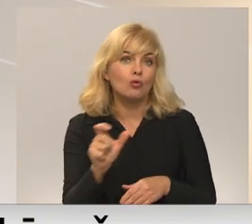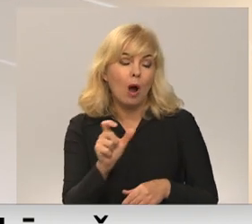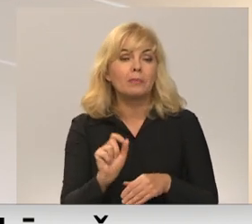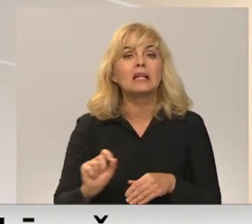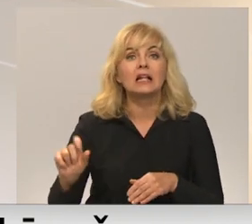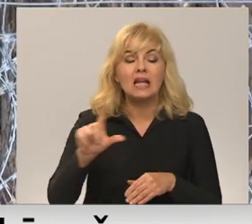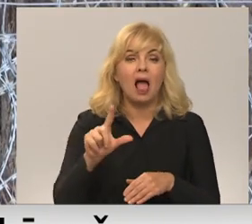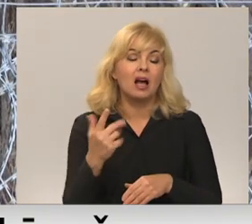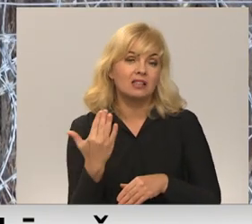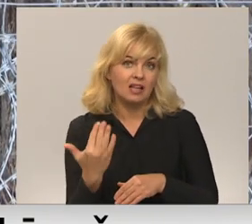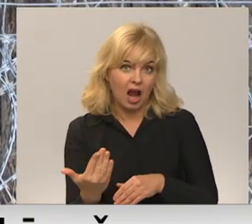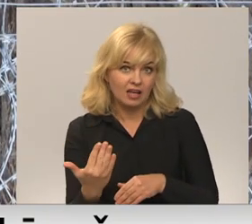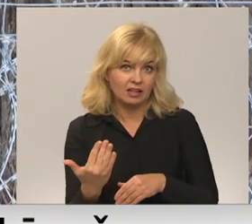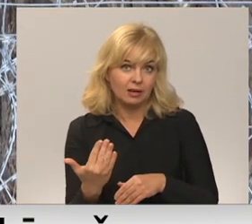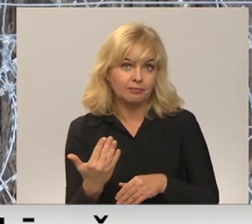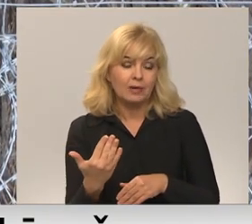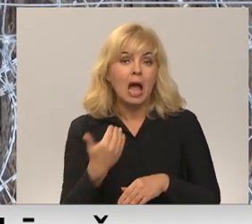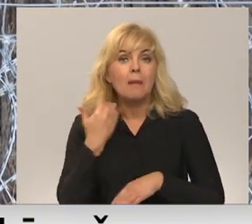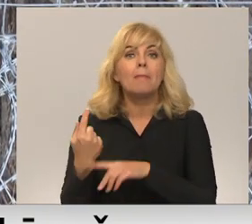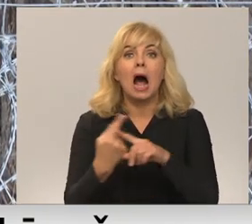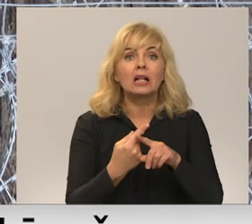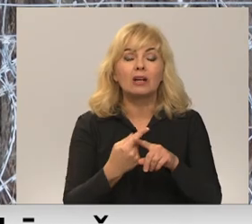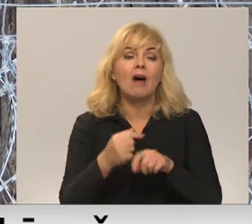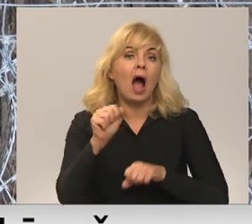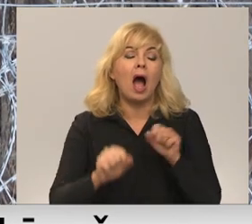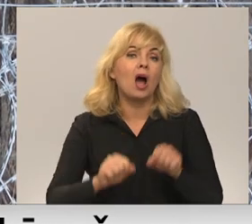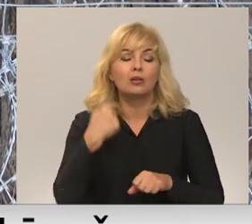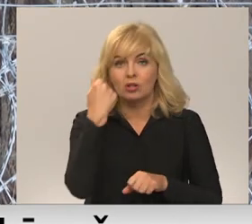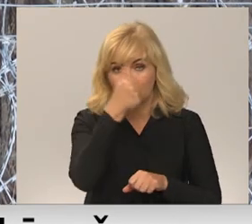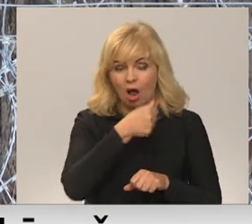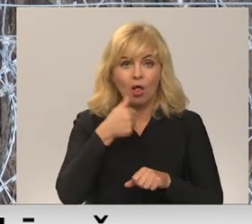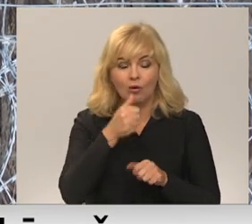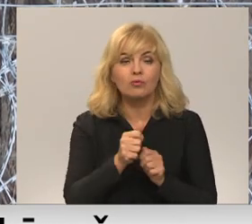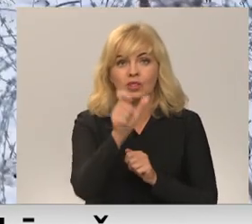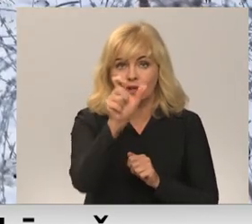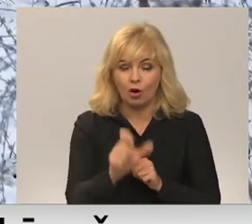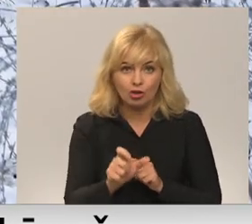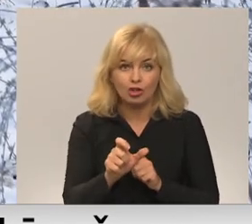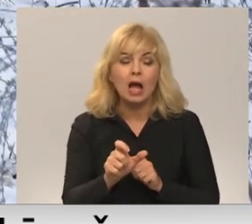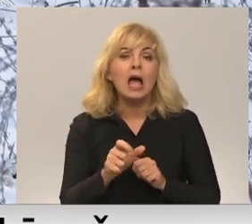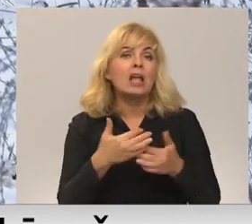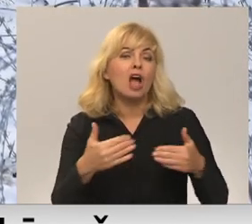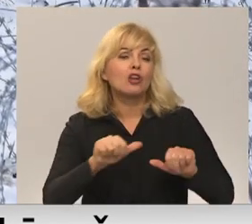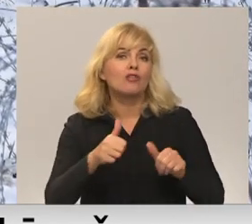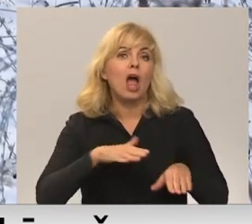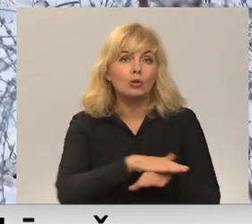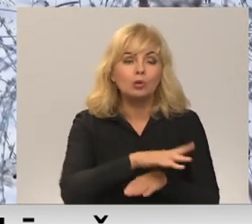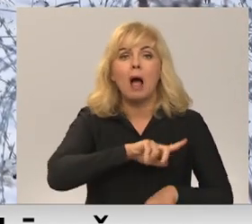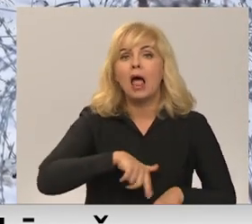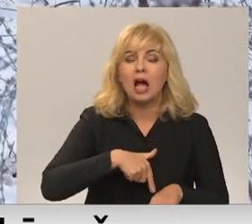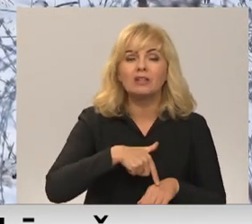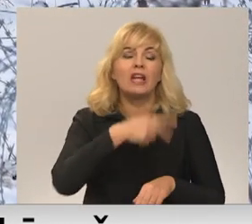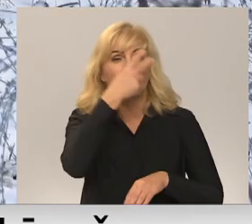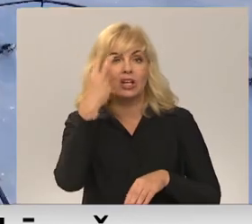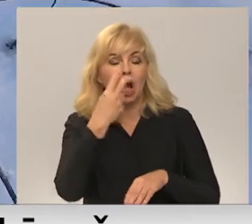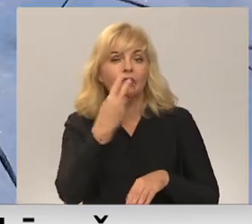lielāki skaiklis. Baltkrievijas autoritārā vadītāja Aleksandra Lukašenko režīms hibrīdu uzbrukumā Latvijā, Lietuvā un Polijā no